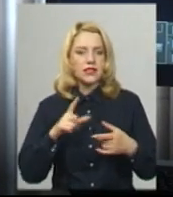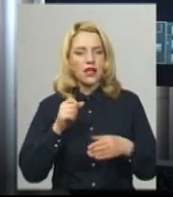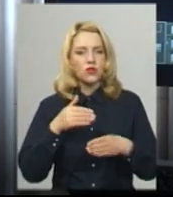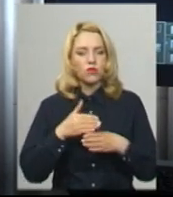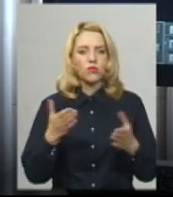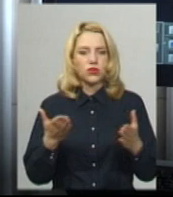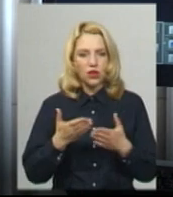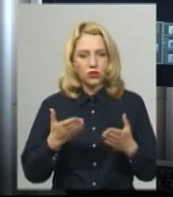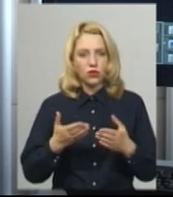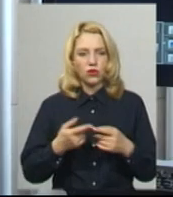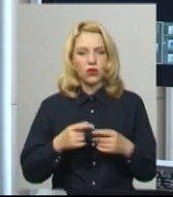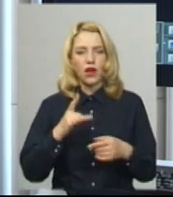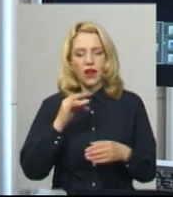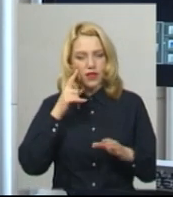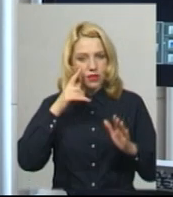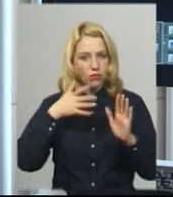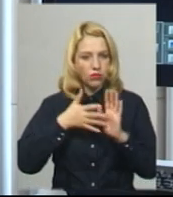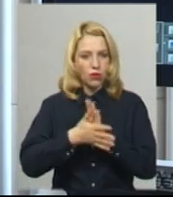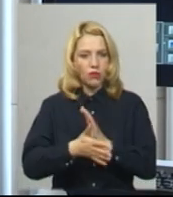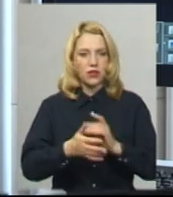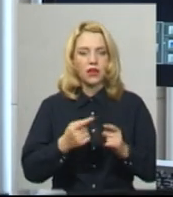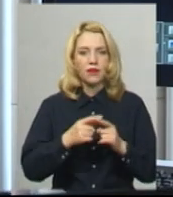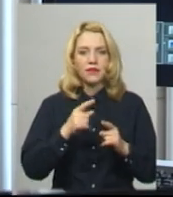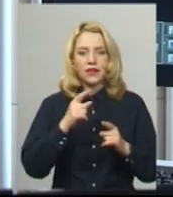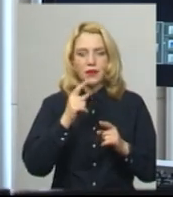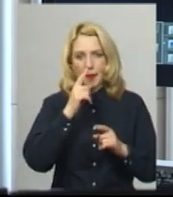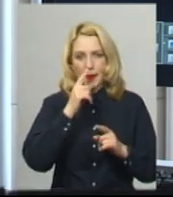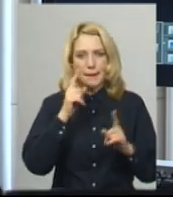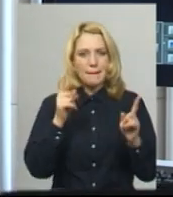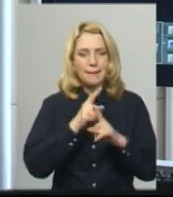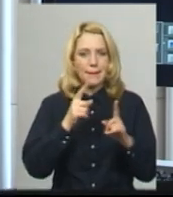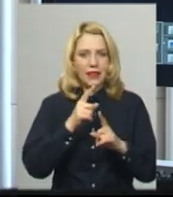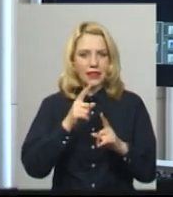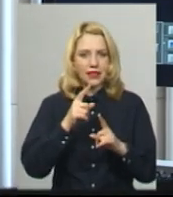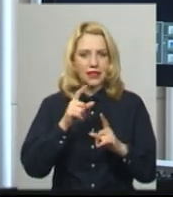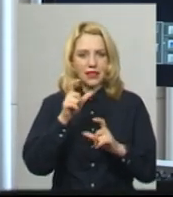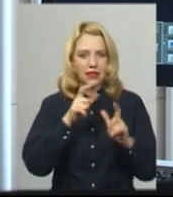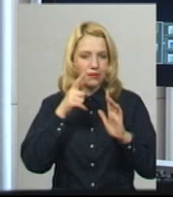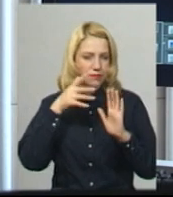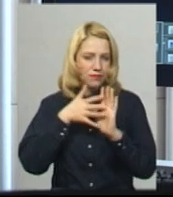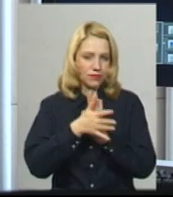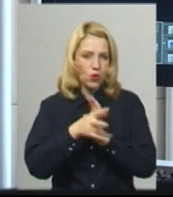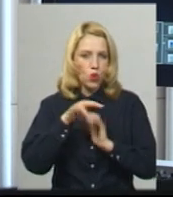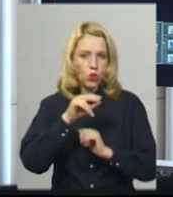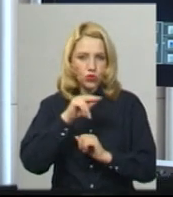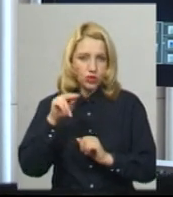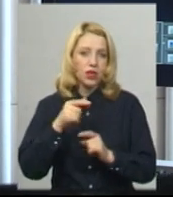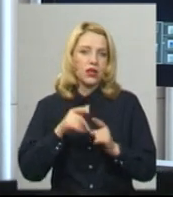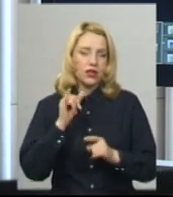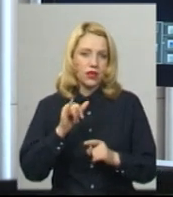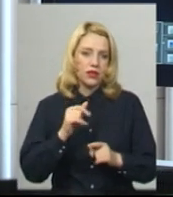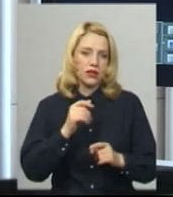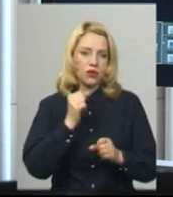рентгенівського проміння відносно невеликої потужності дає можливість робити знімки під час операції